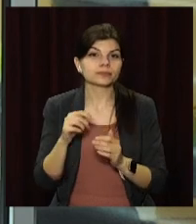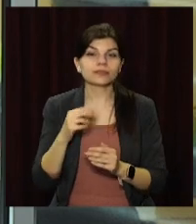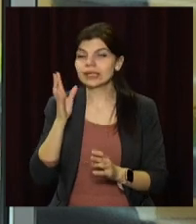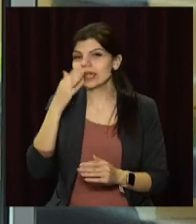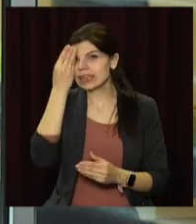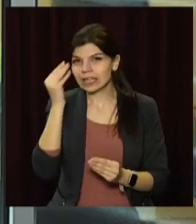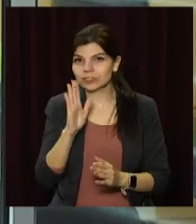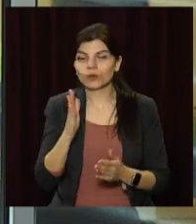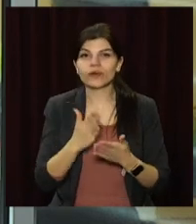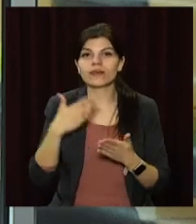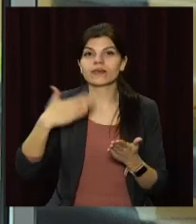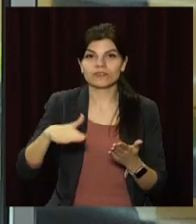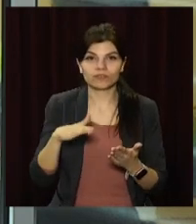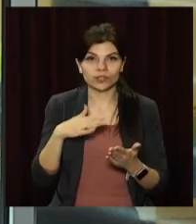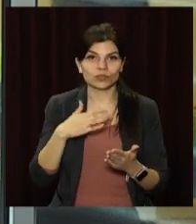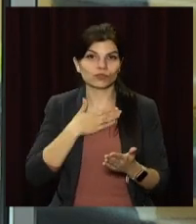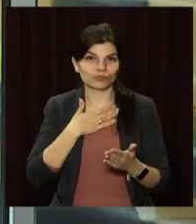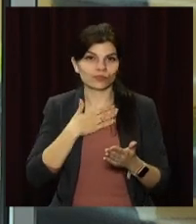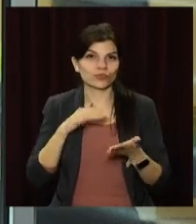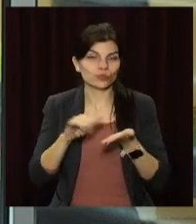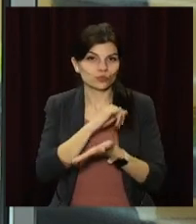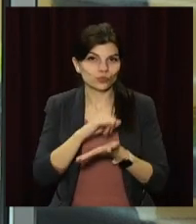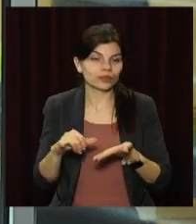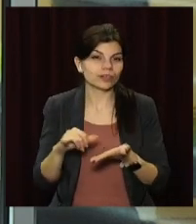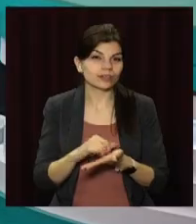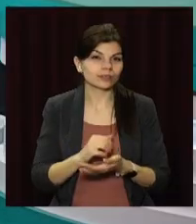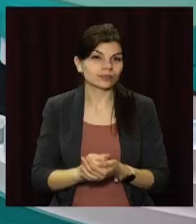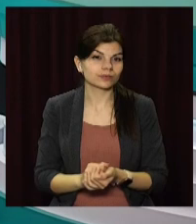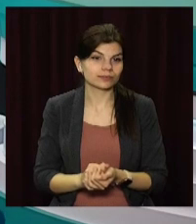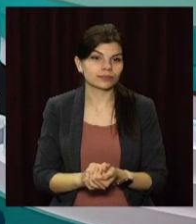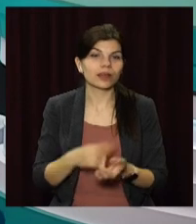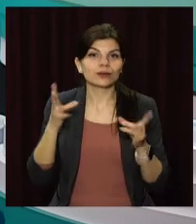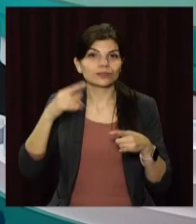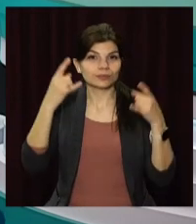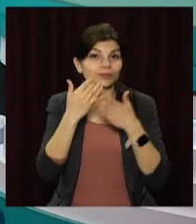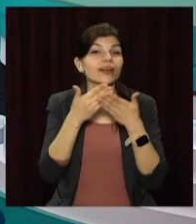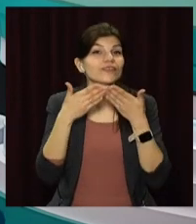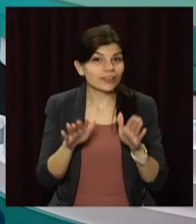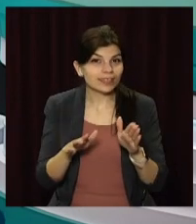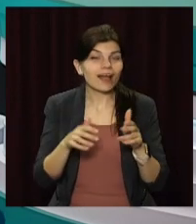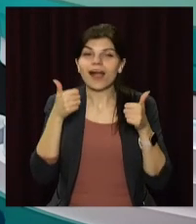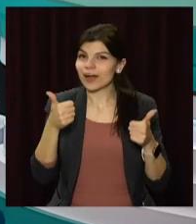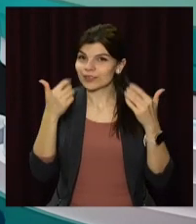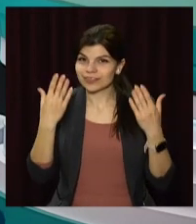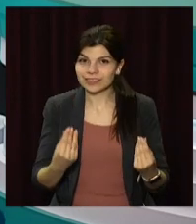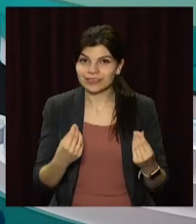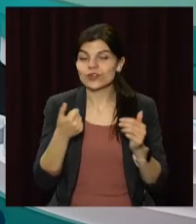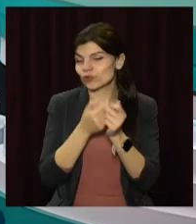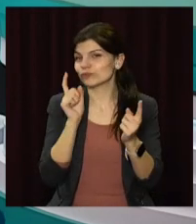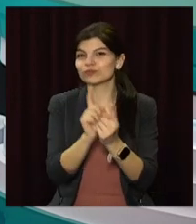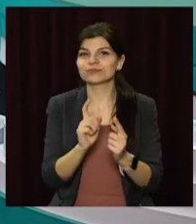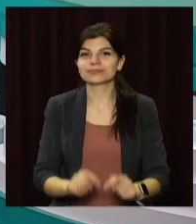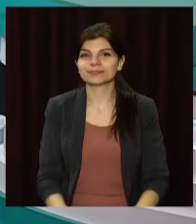Не забувайте і про сюжети в соціальних мережах та на нашому ютуб-каналі. Залишайтесь з відкритим, гарного дня і до